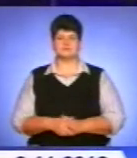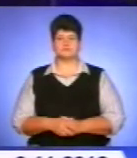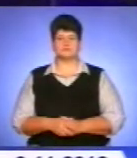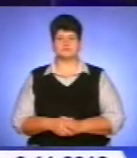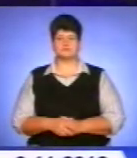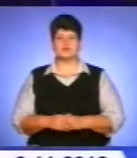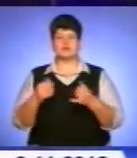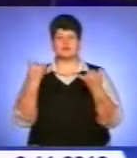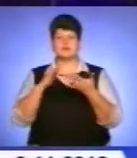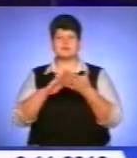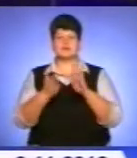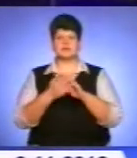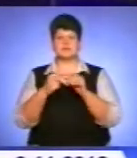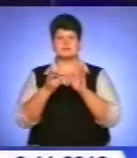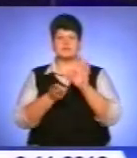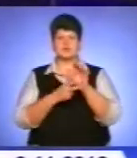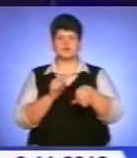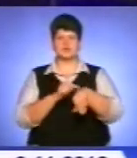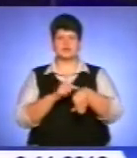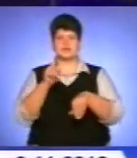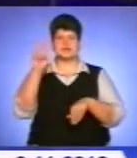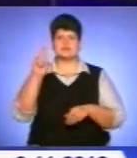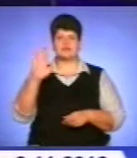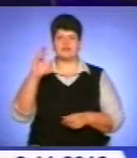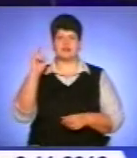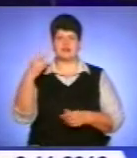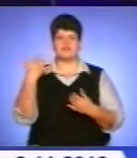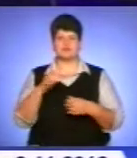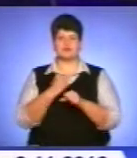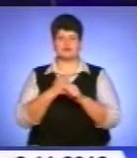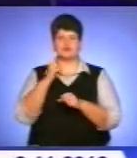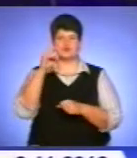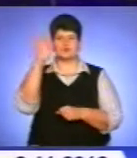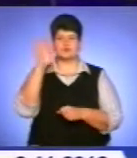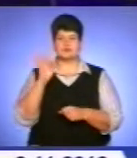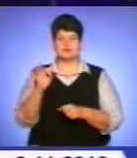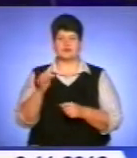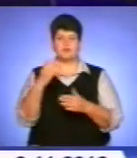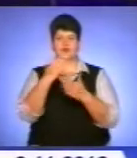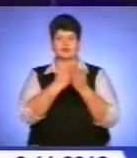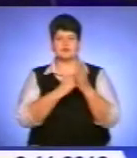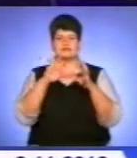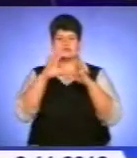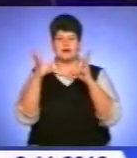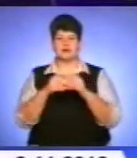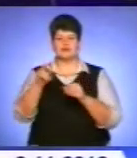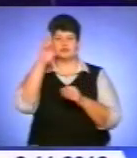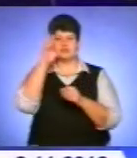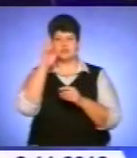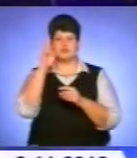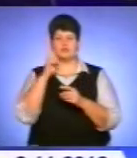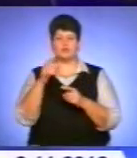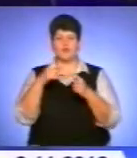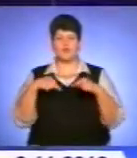Сьогодні станом на 17-ту годину у ЦВК уже опрацьовано майже 100% протоколів. По загальнодержавному багатомандатному виборчому